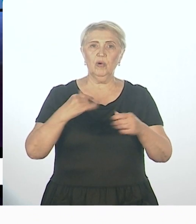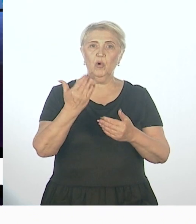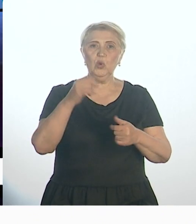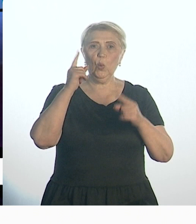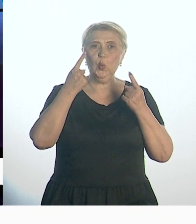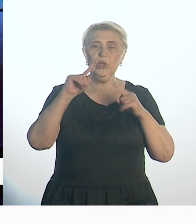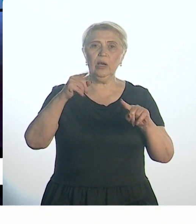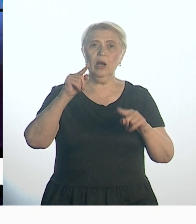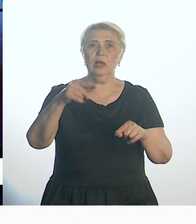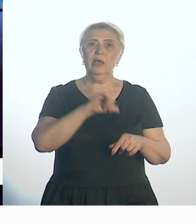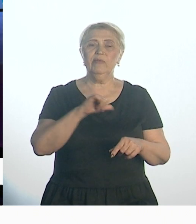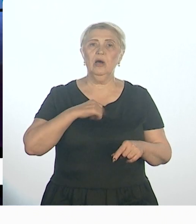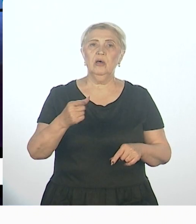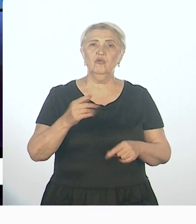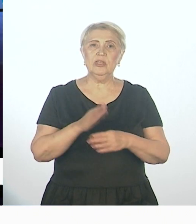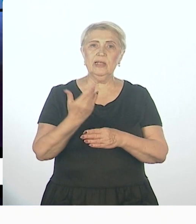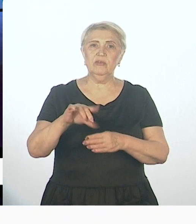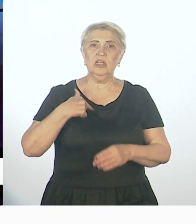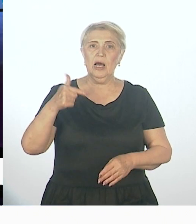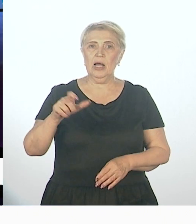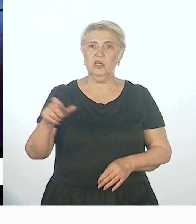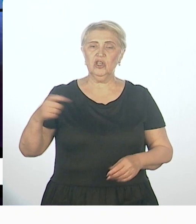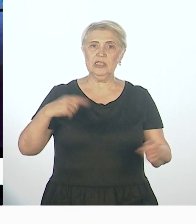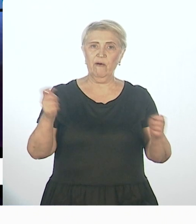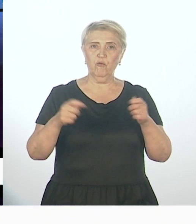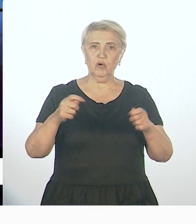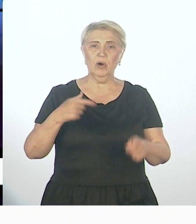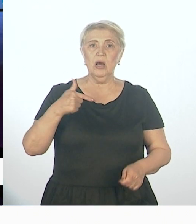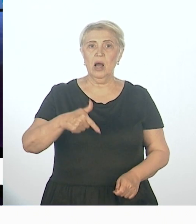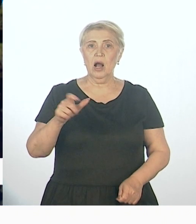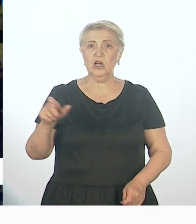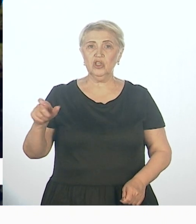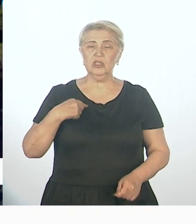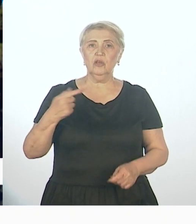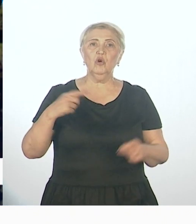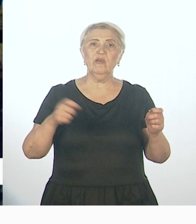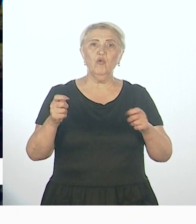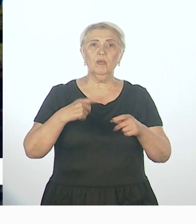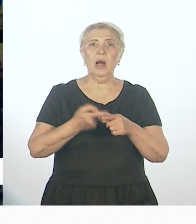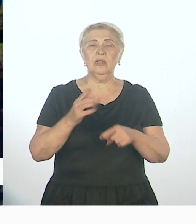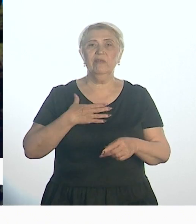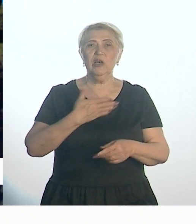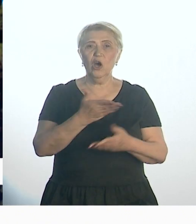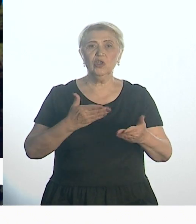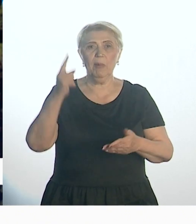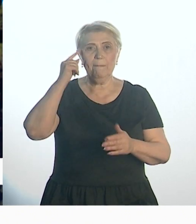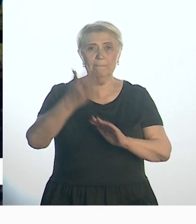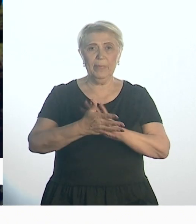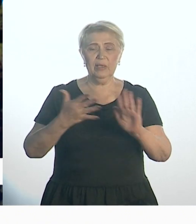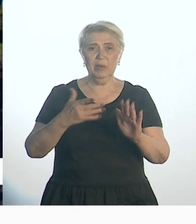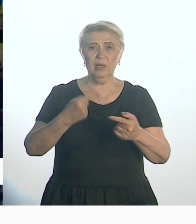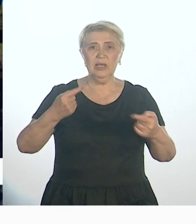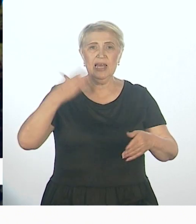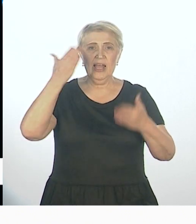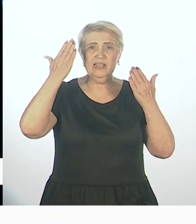И его самая уникальность, в отличие от гражданского форума. Гражданский форум, ну, в нашем понимании, это реализация гражданских инициатив,